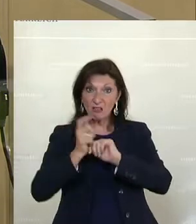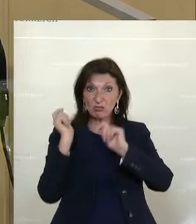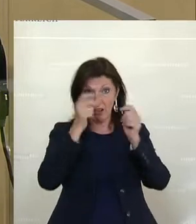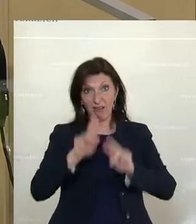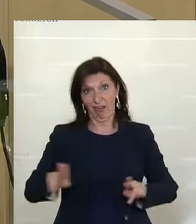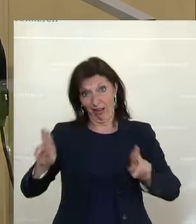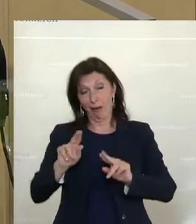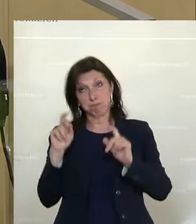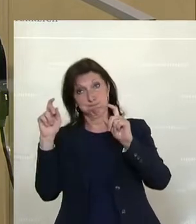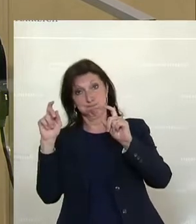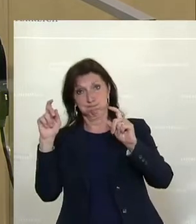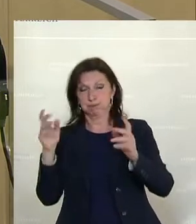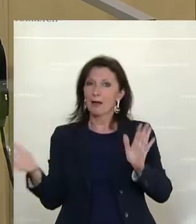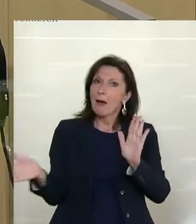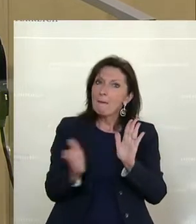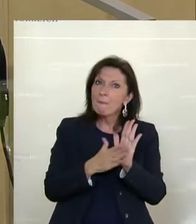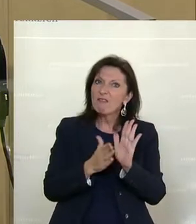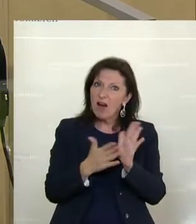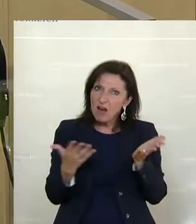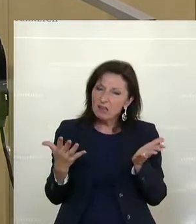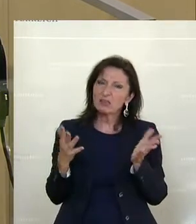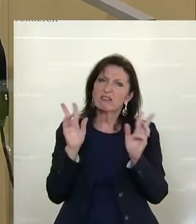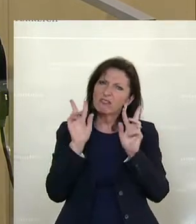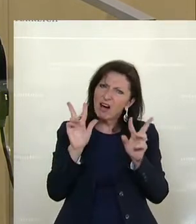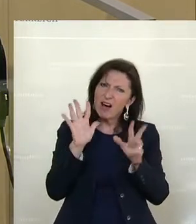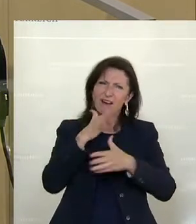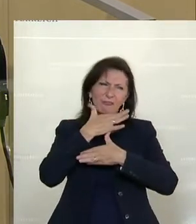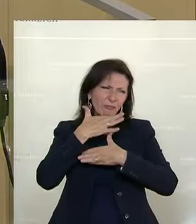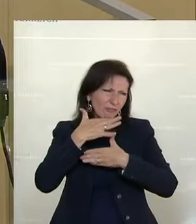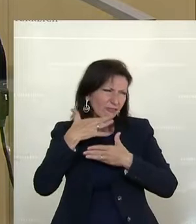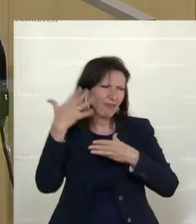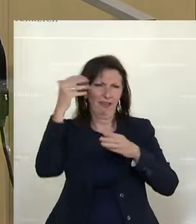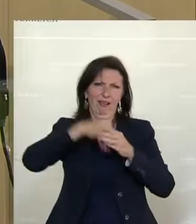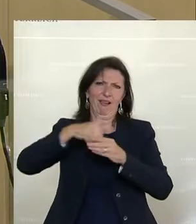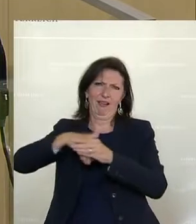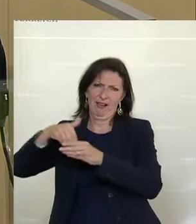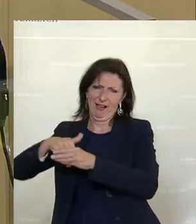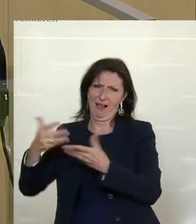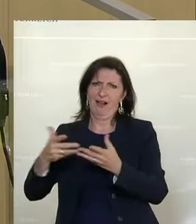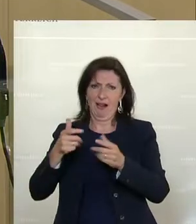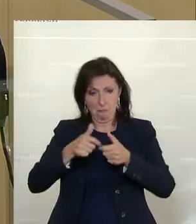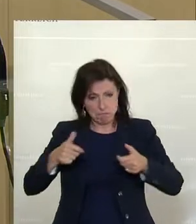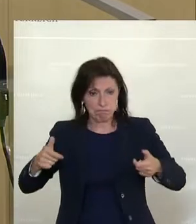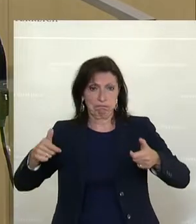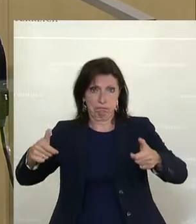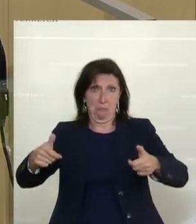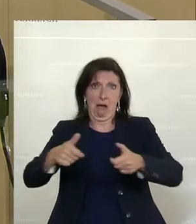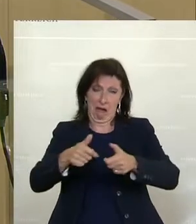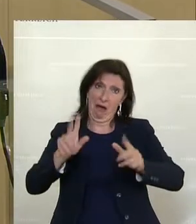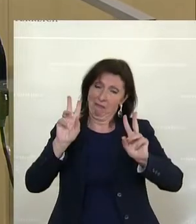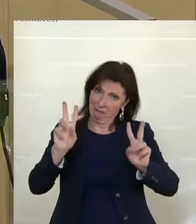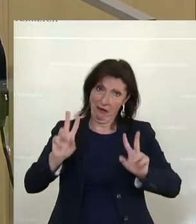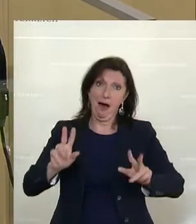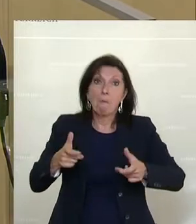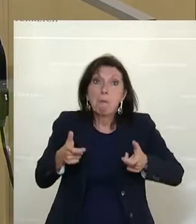und zeigt, wie umfangreich und wie gewichtig im wahrsten Sinne des Wortes dieses Paket ist. Wir